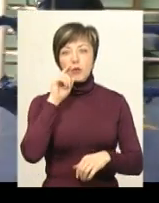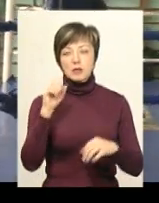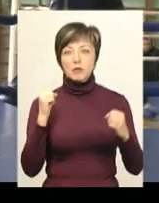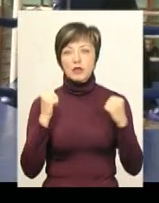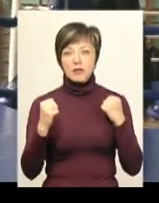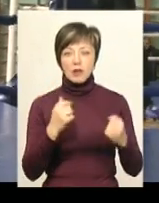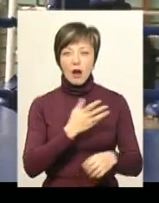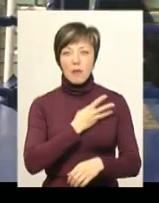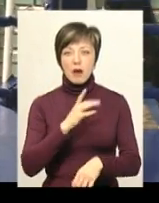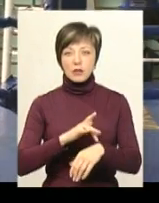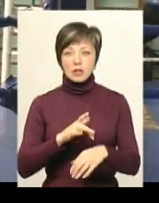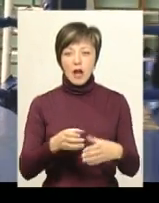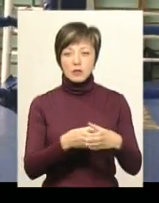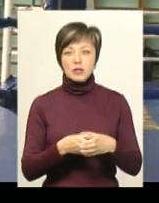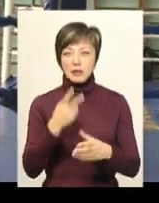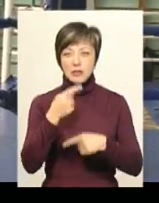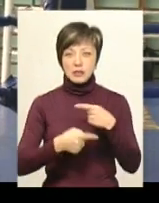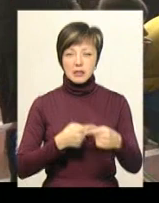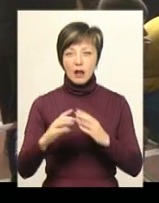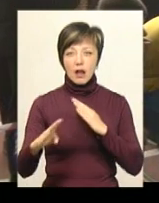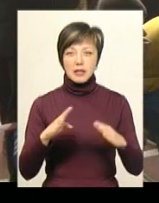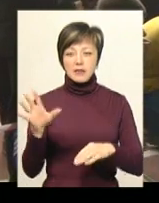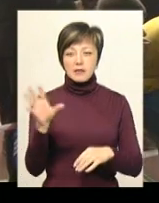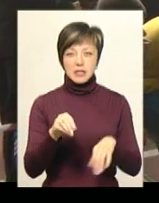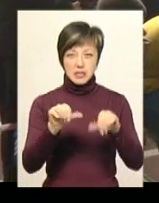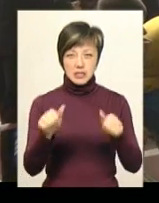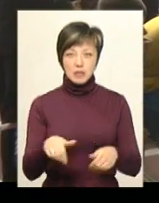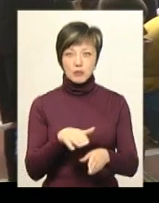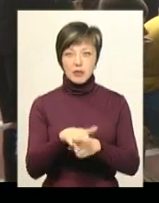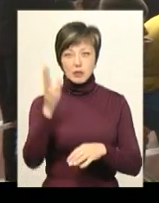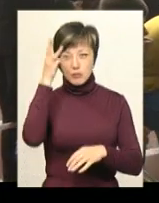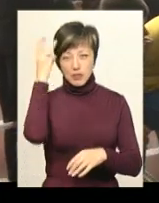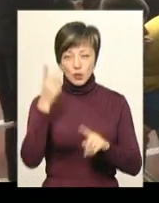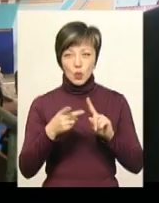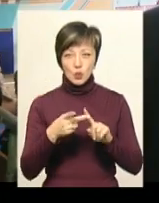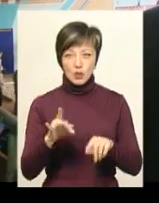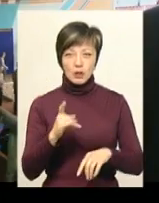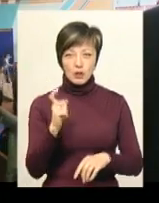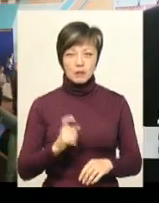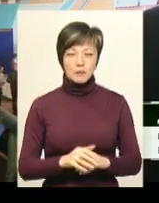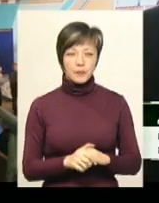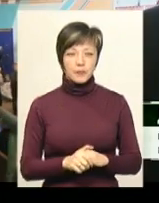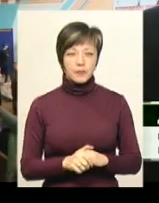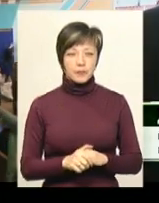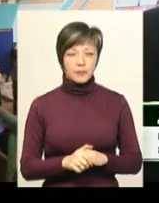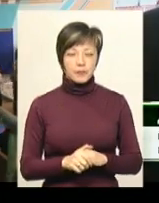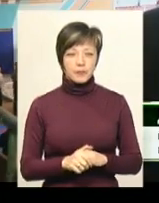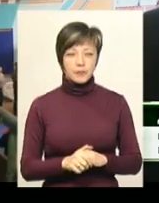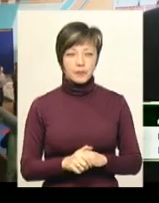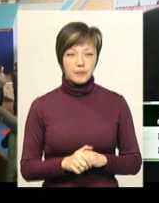спортивно-аматорської асоціації з традиційного карате, кікбоксингу і всіх стилів відбуваються у Хмельницькому вдруге. Чому ми вибираємо